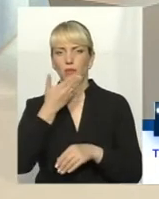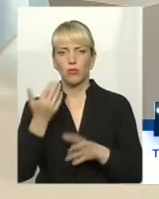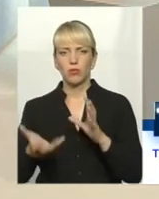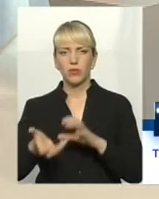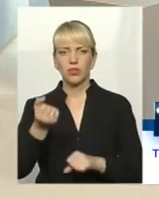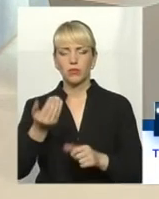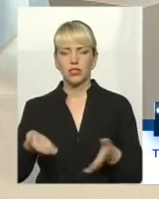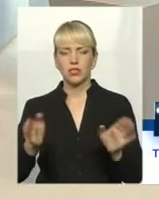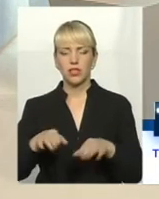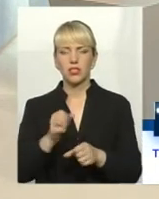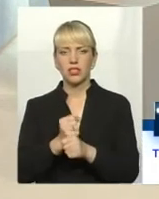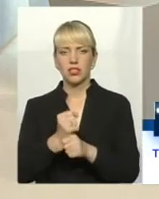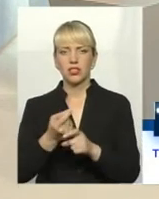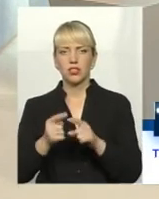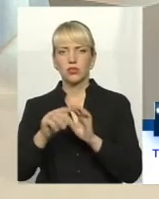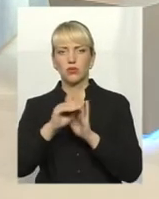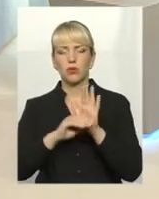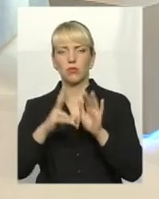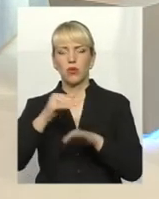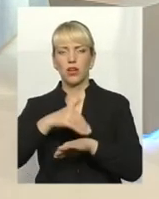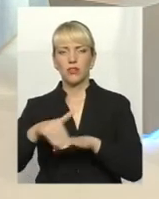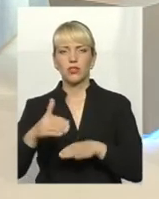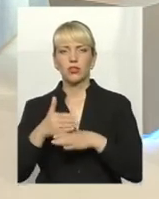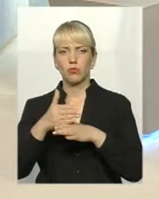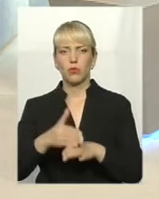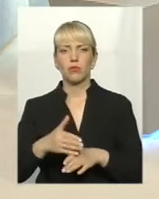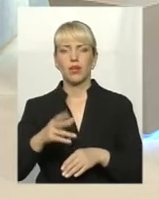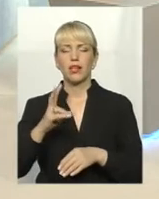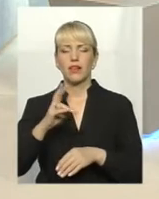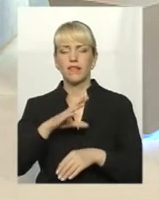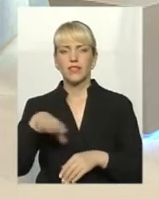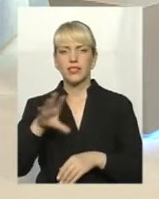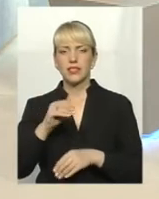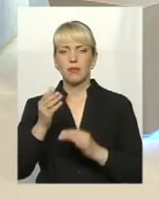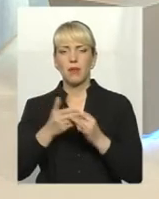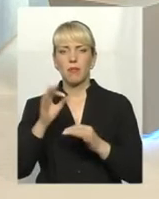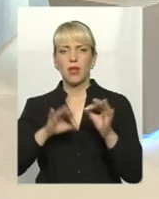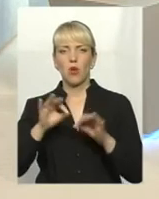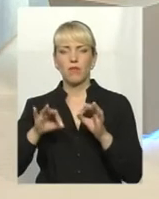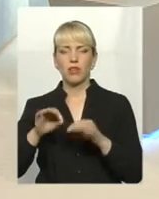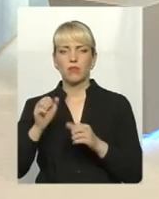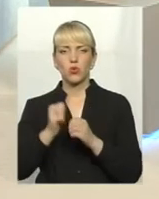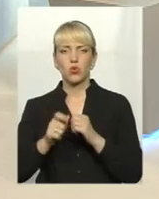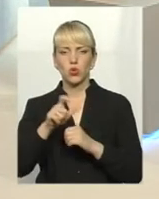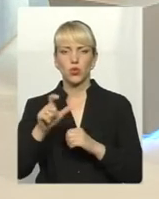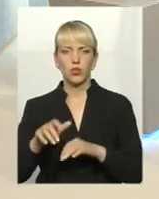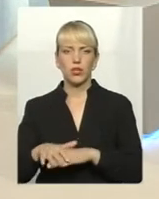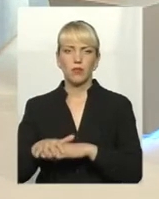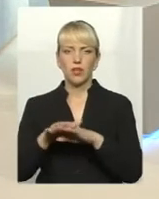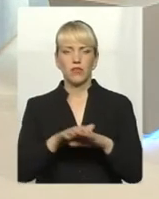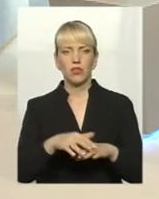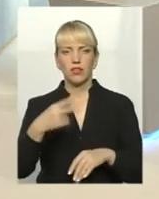залишили діяти програму по адресній допомозі всім пільговикам. Кожній людині ми за кожним місяцем перераховуємо 20